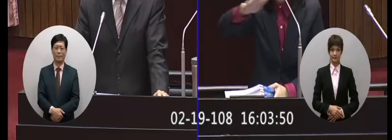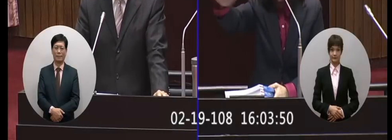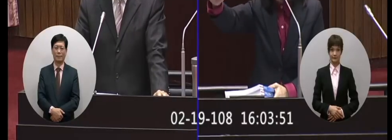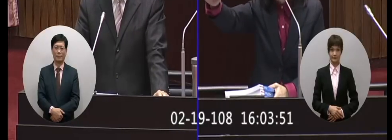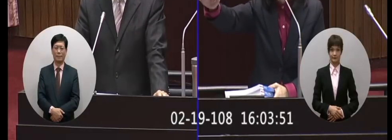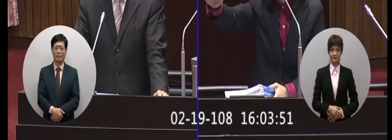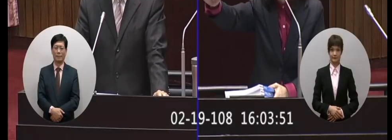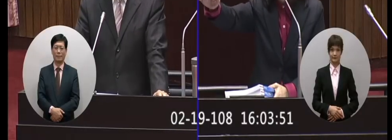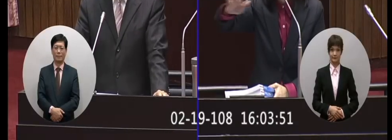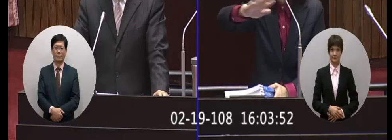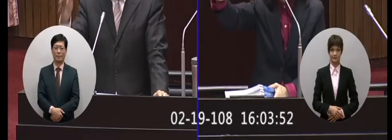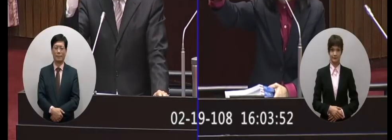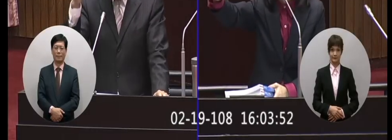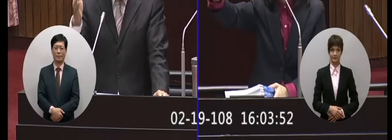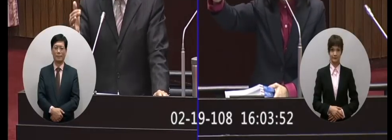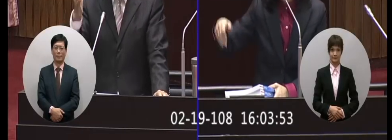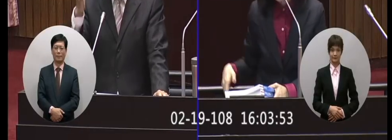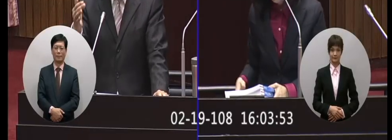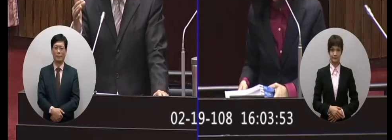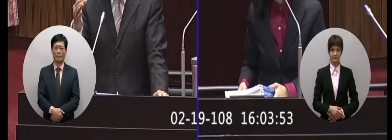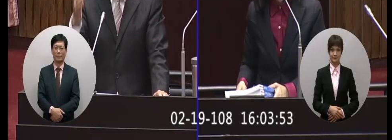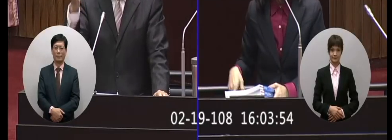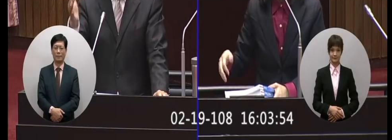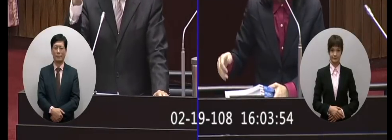感谢观看